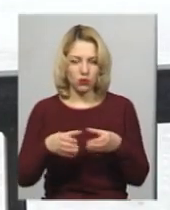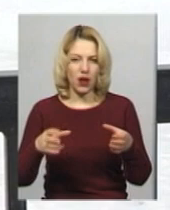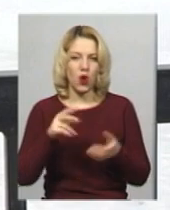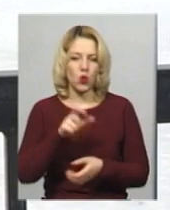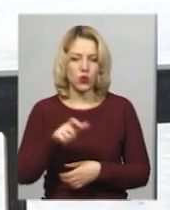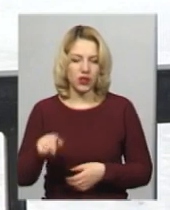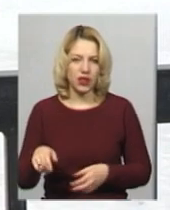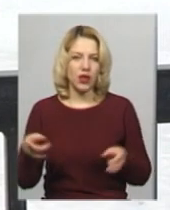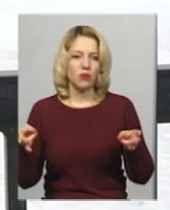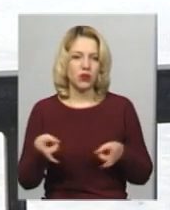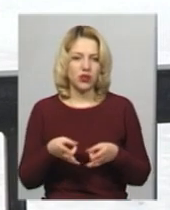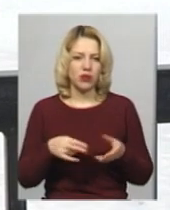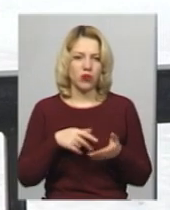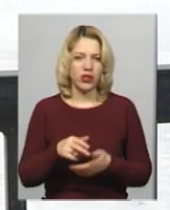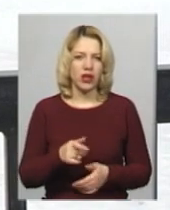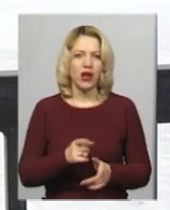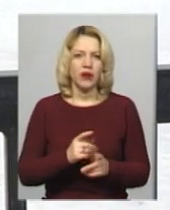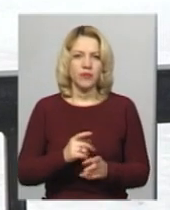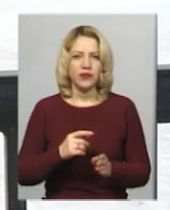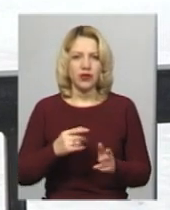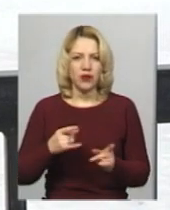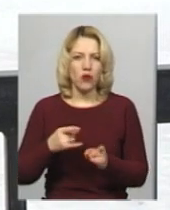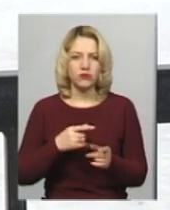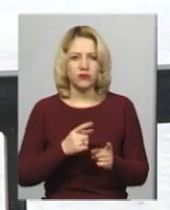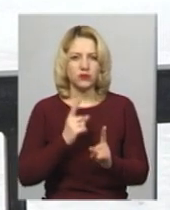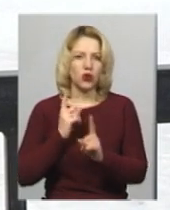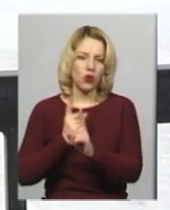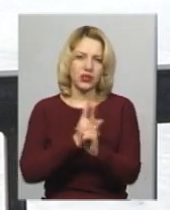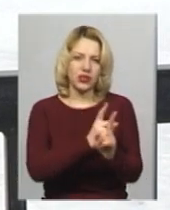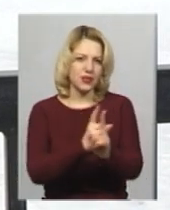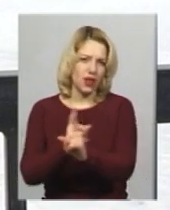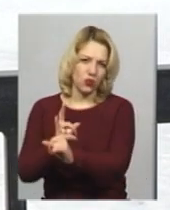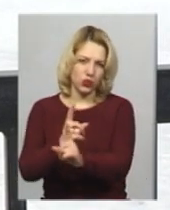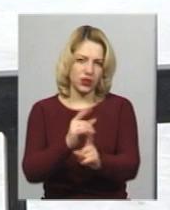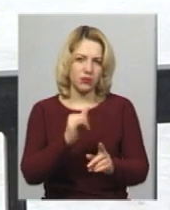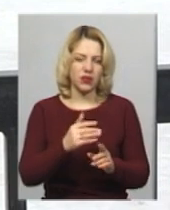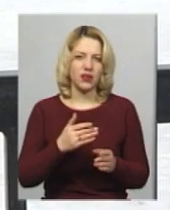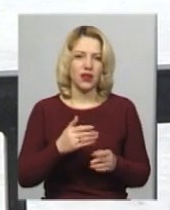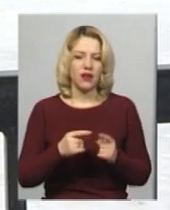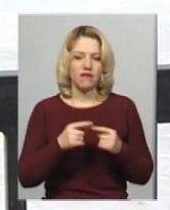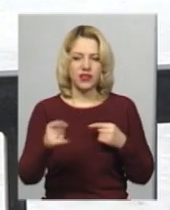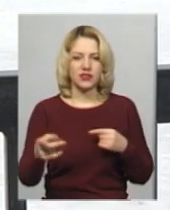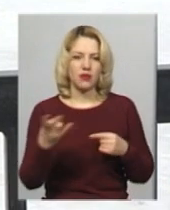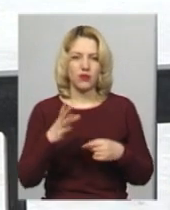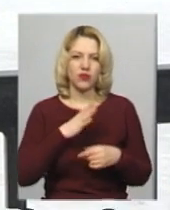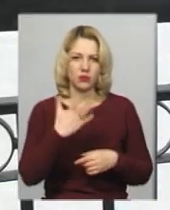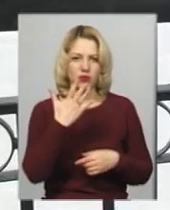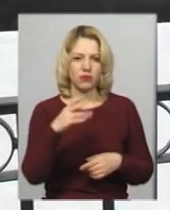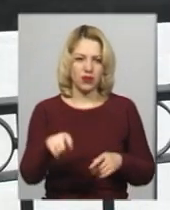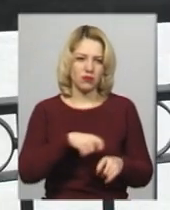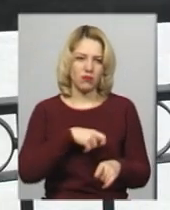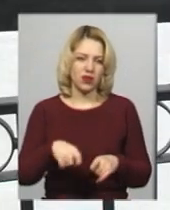потрібно йти один за одним, відстань між ними має бути до п'яти метрів.